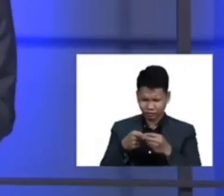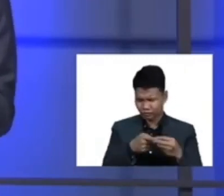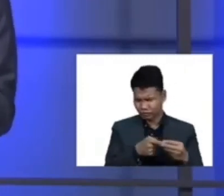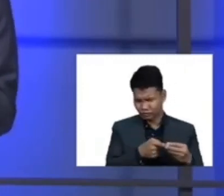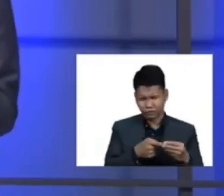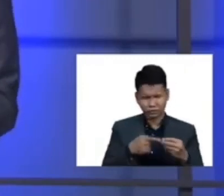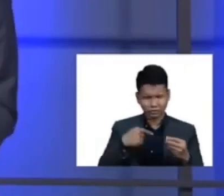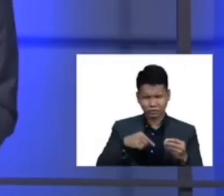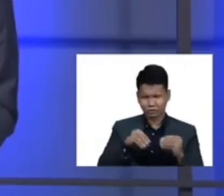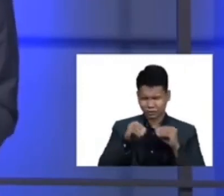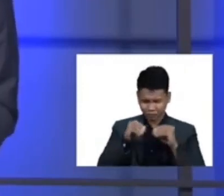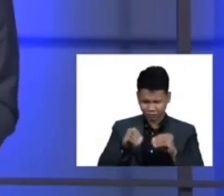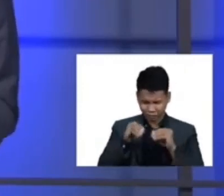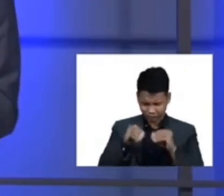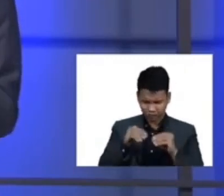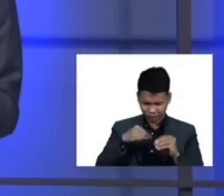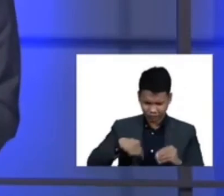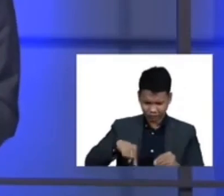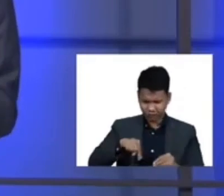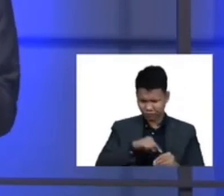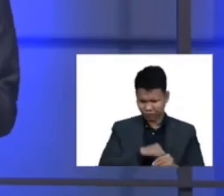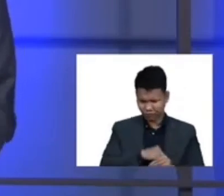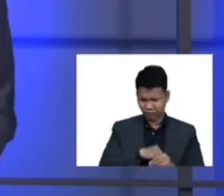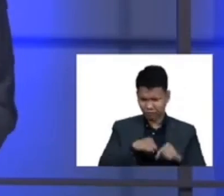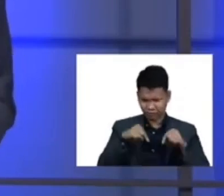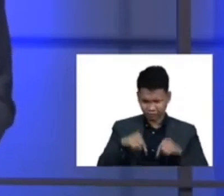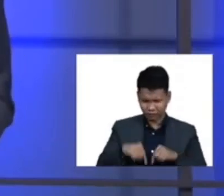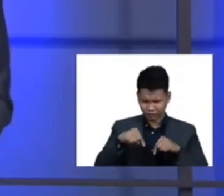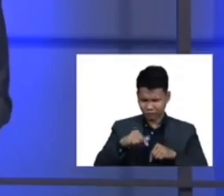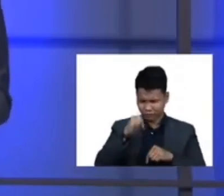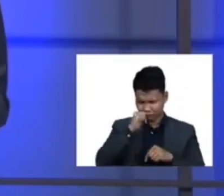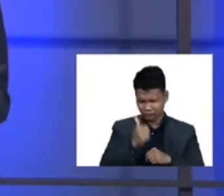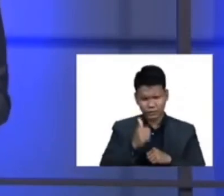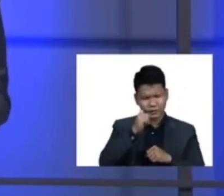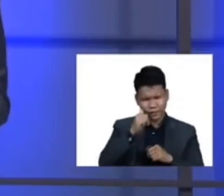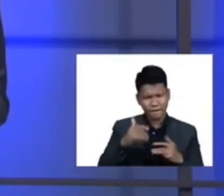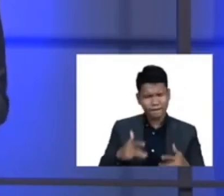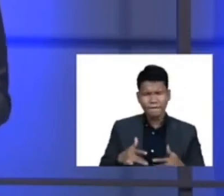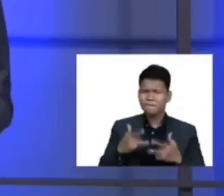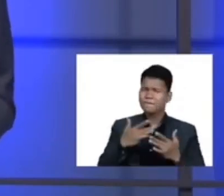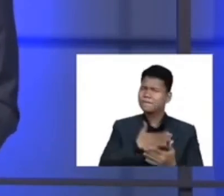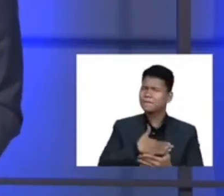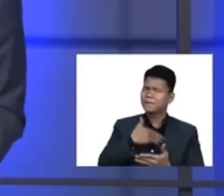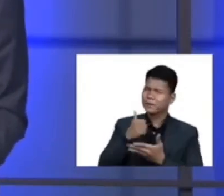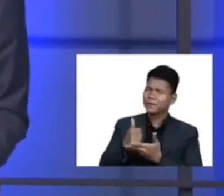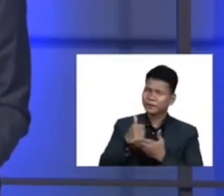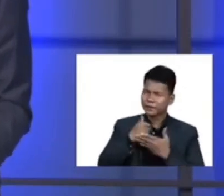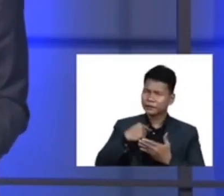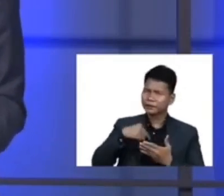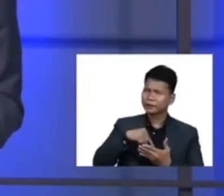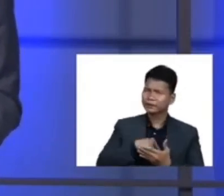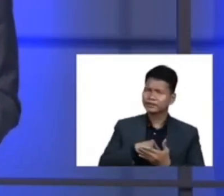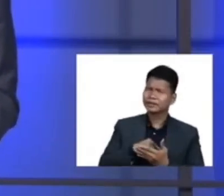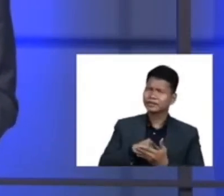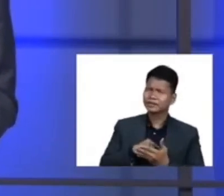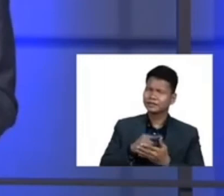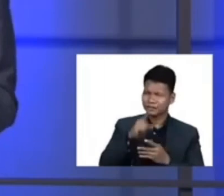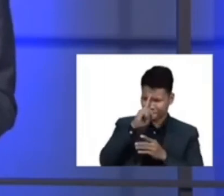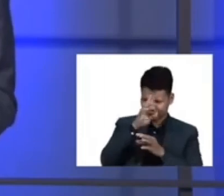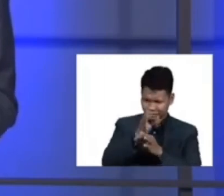that will guide us in our daily living help us to be faithful to you heavenly father